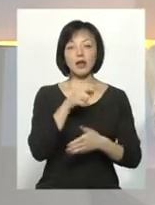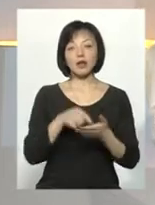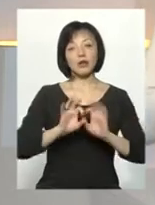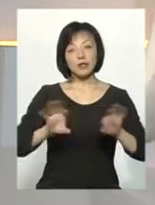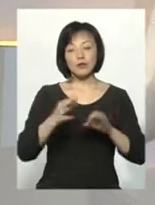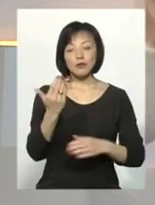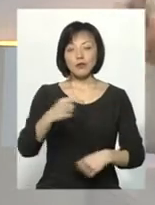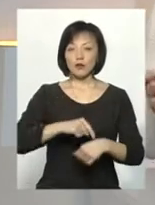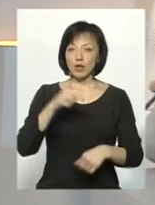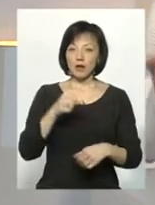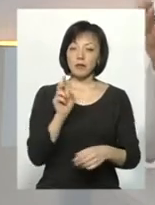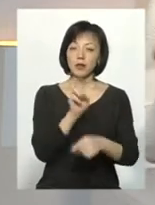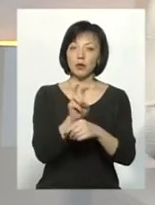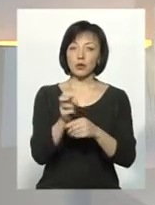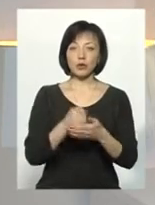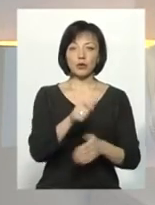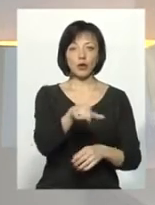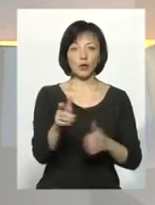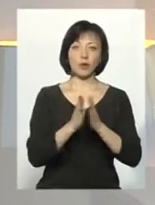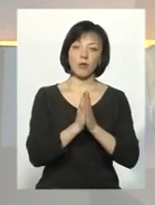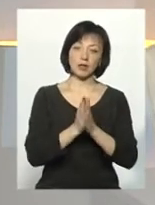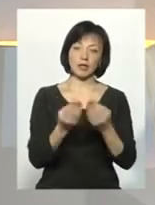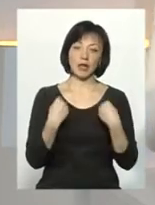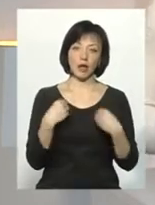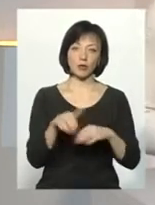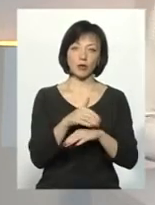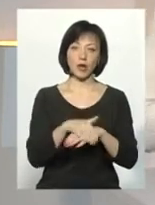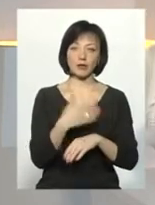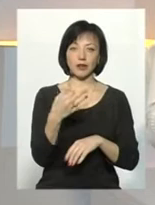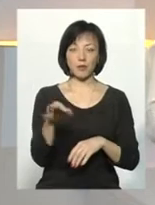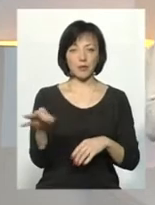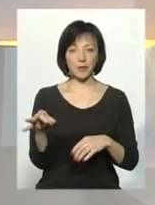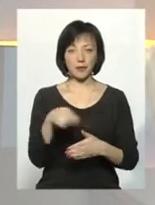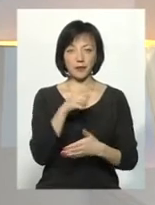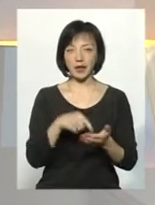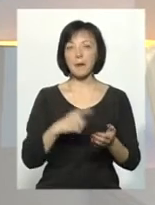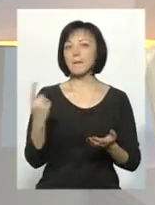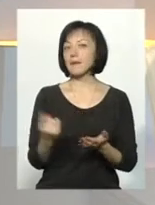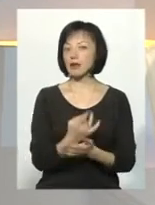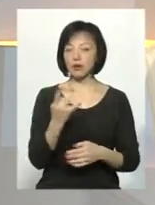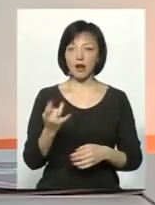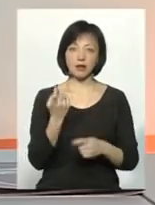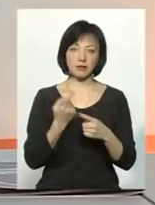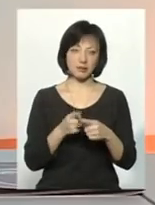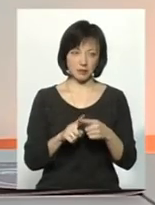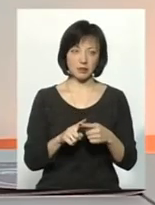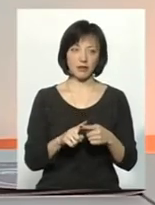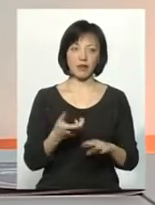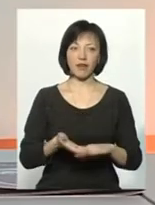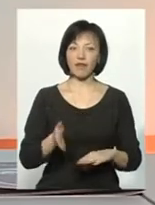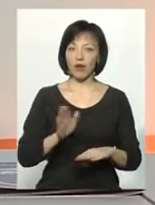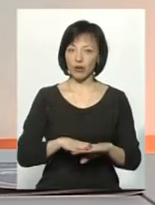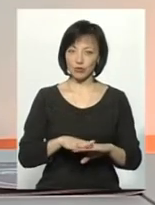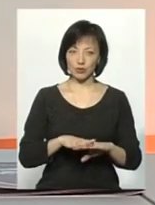свої відчуття, підходити до людей, просити, дайте, будь ласка, там копіючку. Коли робиш це вперше, то однозначно це дуже